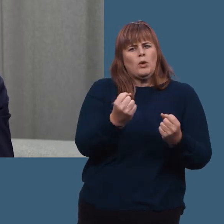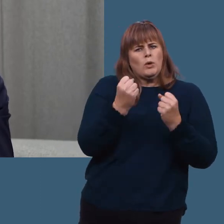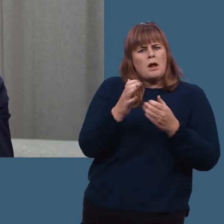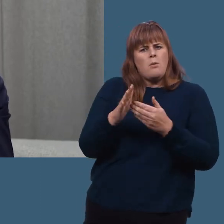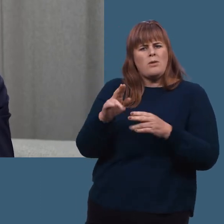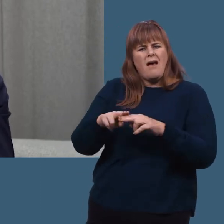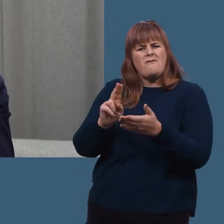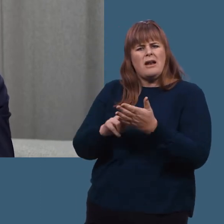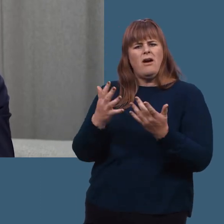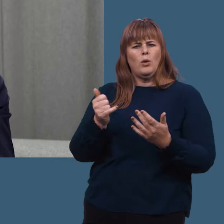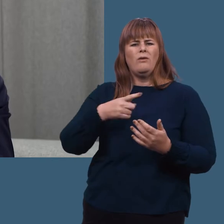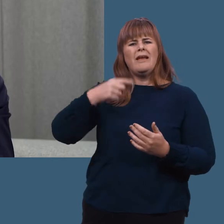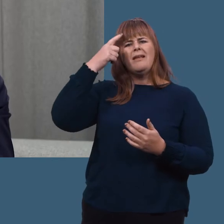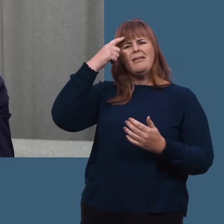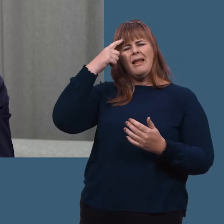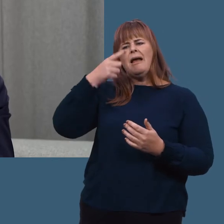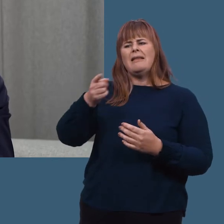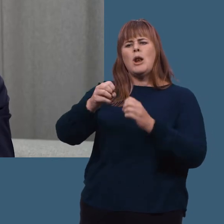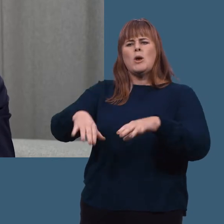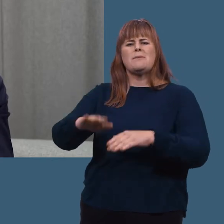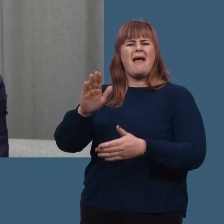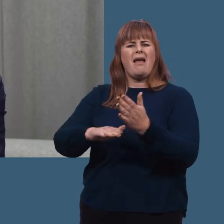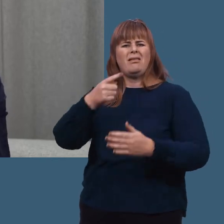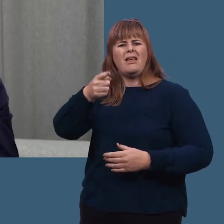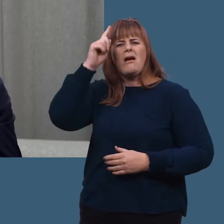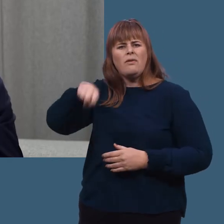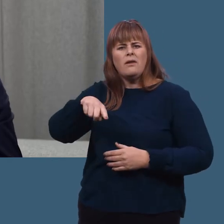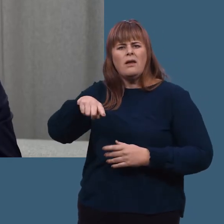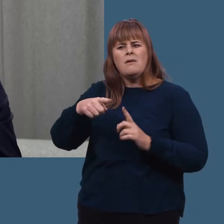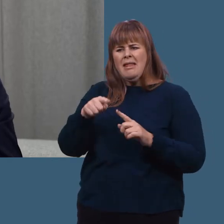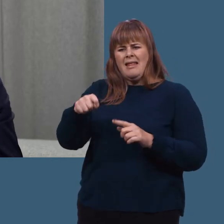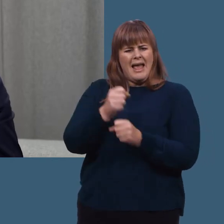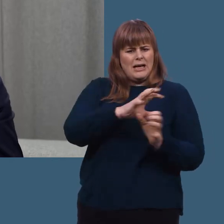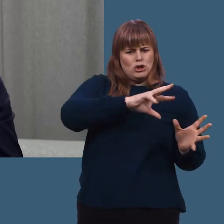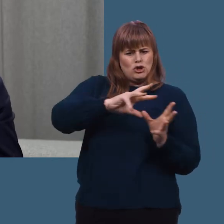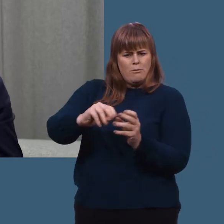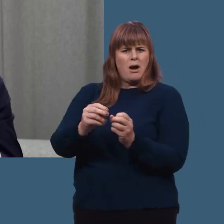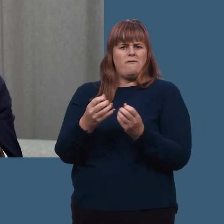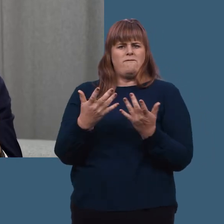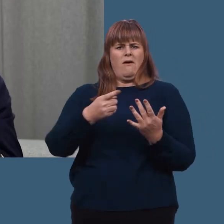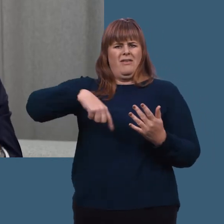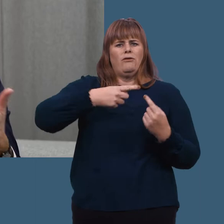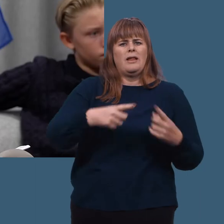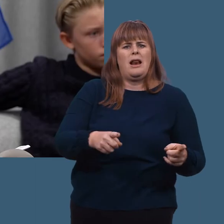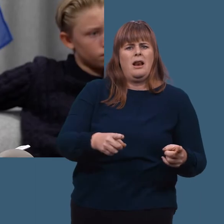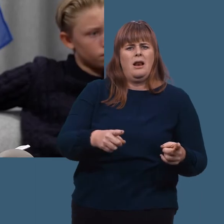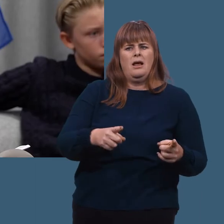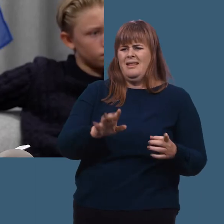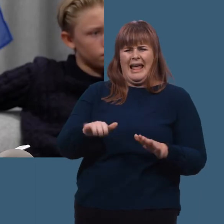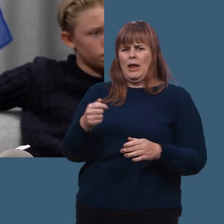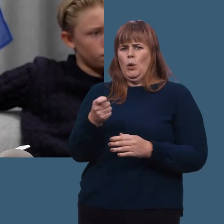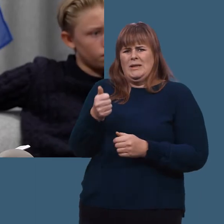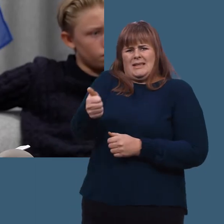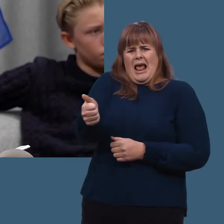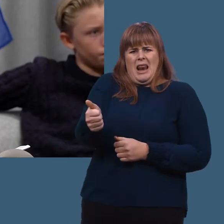for FN er at man tenker at de skal kunne løse mye mer enn de kan. FN er summen av hva vi får til. Så FN er ikke noe i seg selv, det er jo